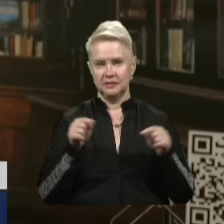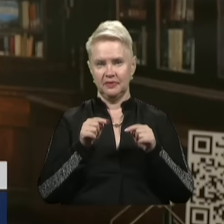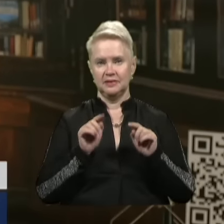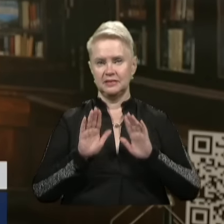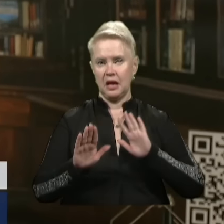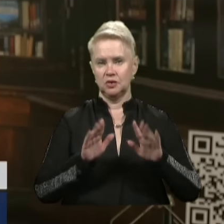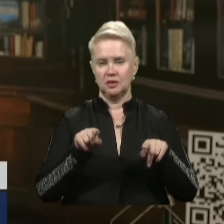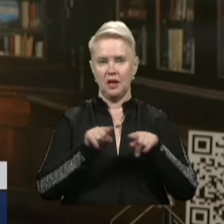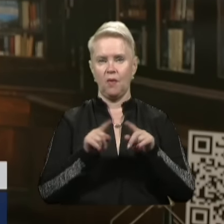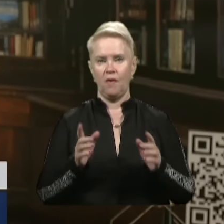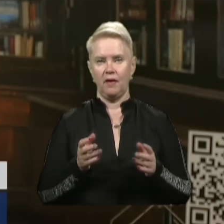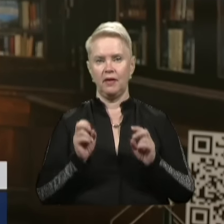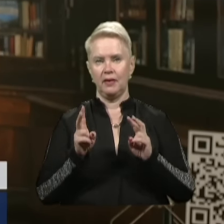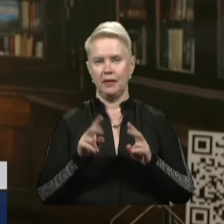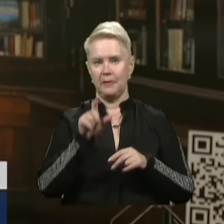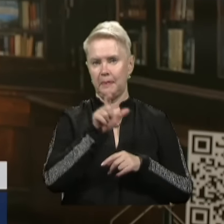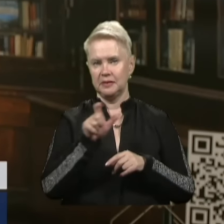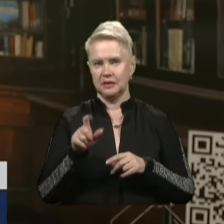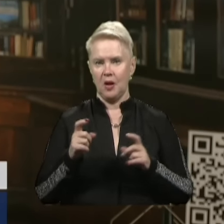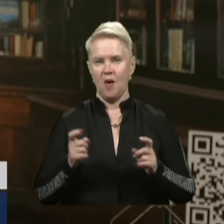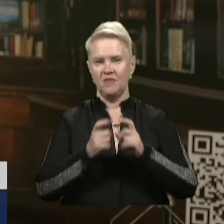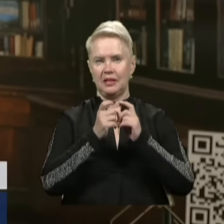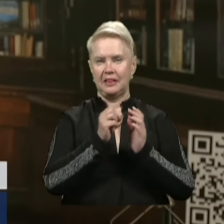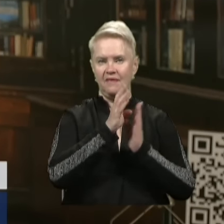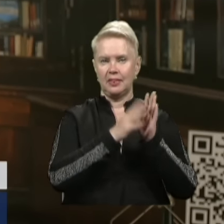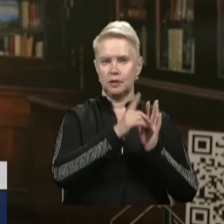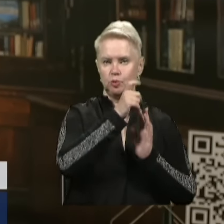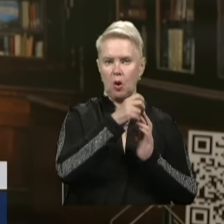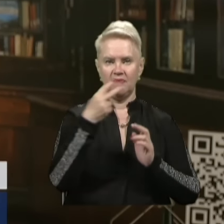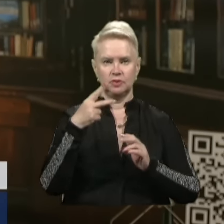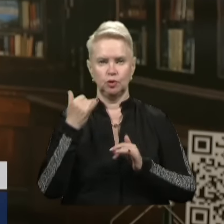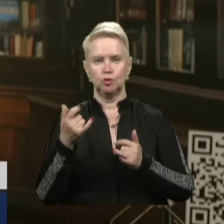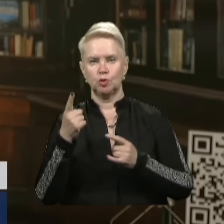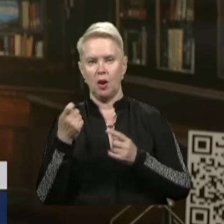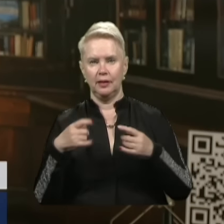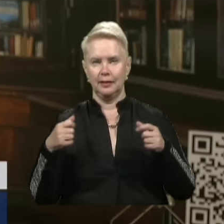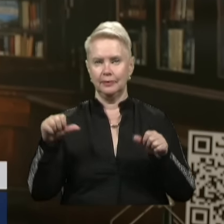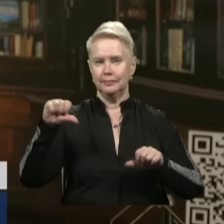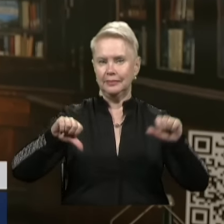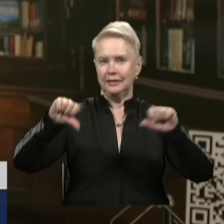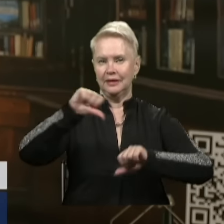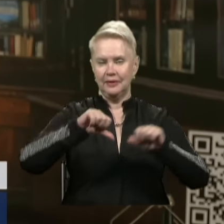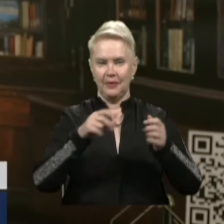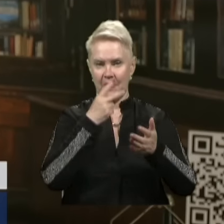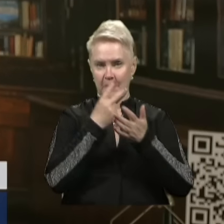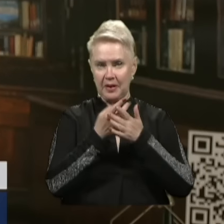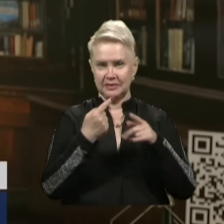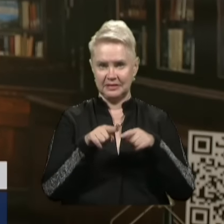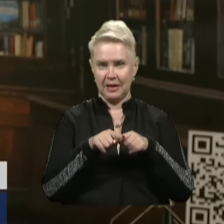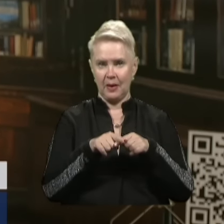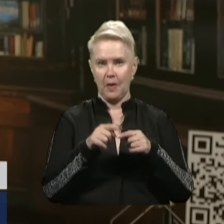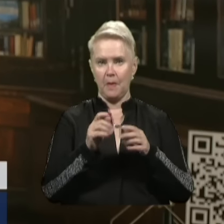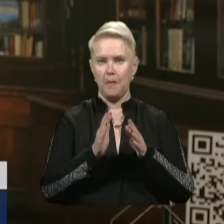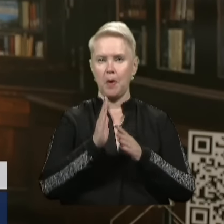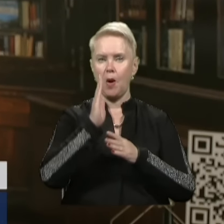режисурою такий конфлікт персонажів 19-го століття, 20-го і сучасного персонажа, щоб показати цей лінію